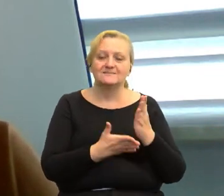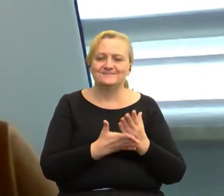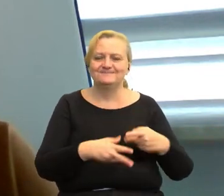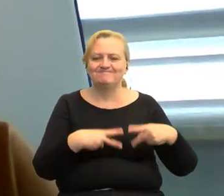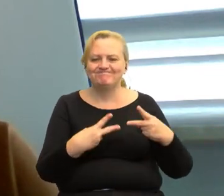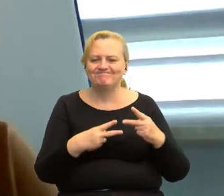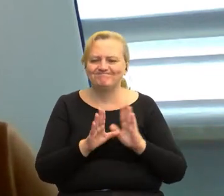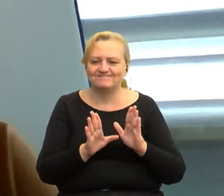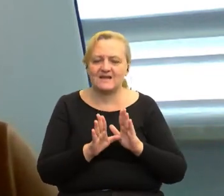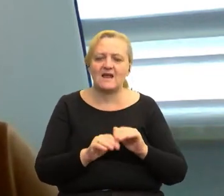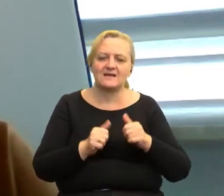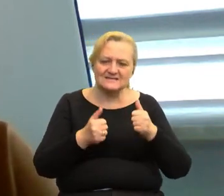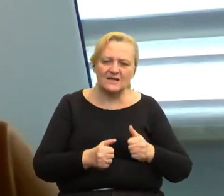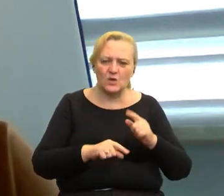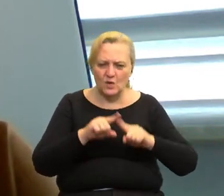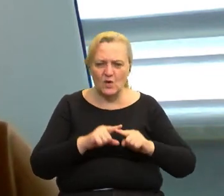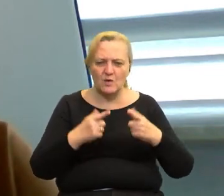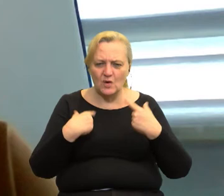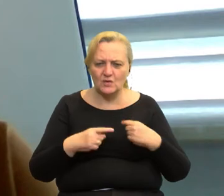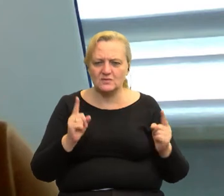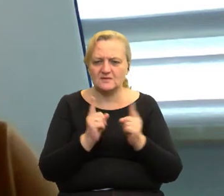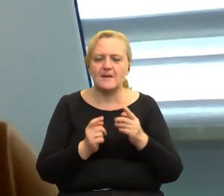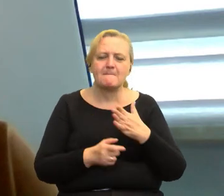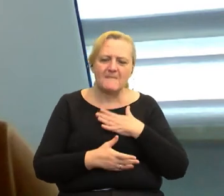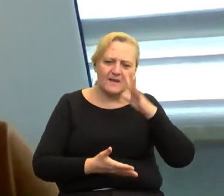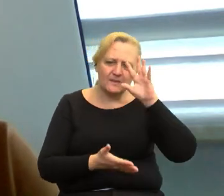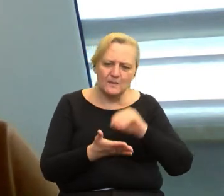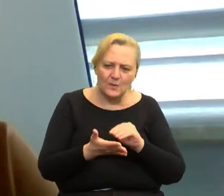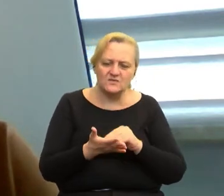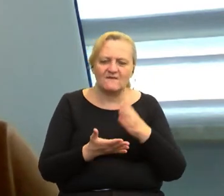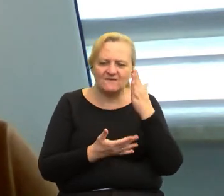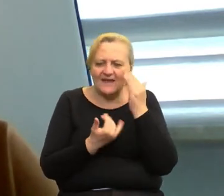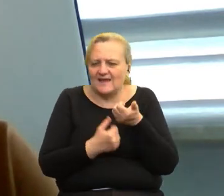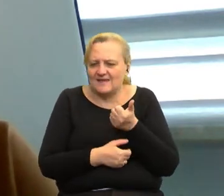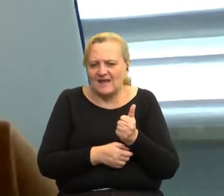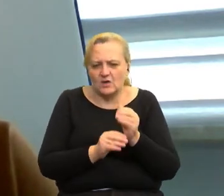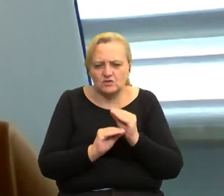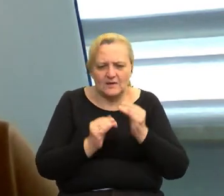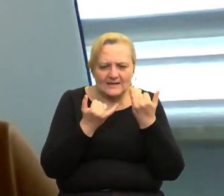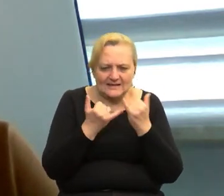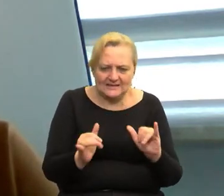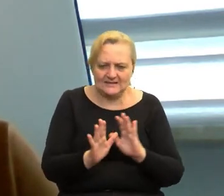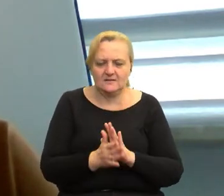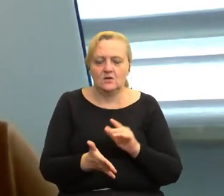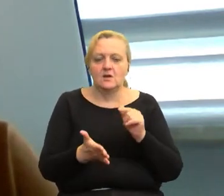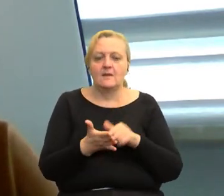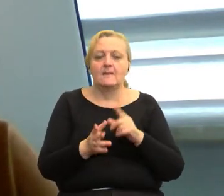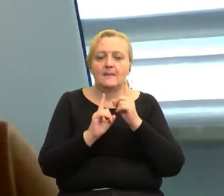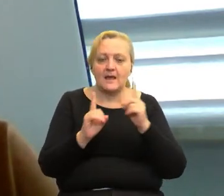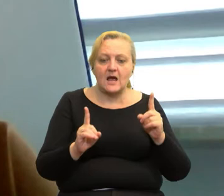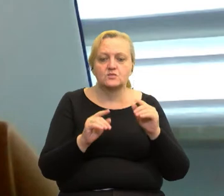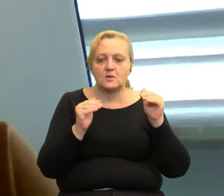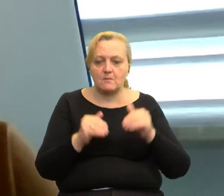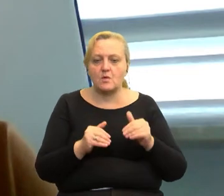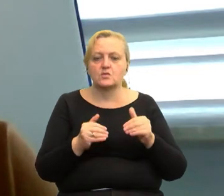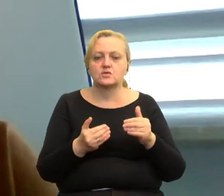tylko w trybie stacjonarnym. Mamy takie doświadczenia, wiemy, że to jest zupełnie inna jakość szkolenia, kiedy nauczyciele mogą